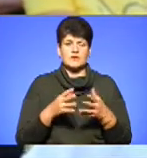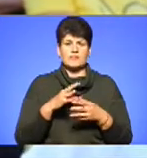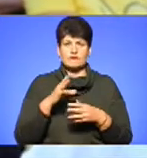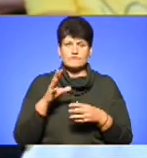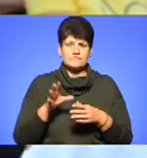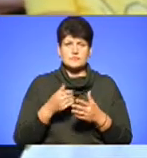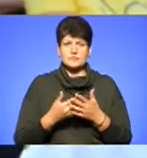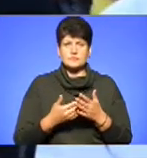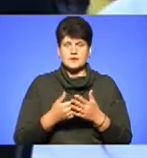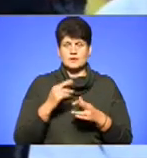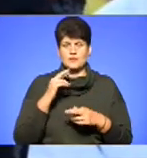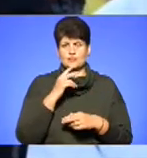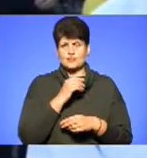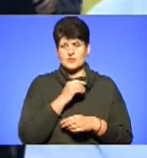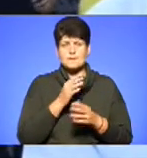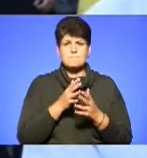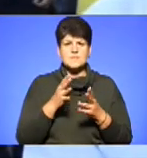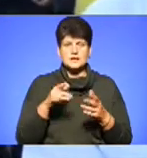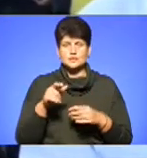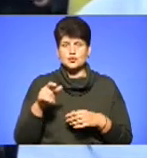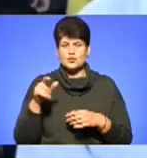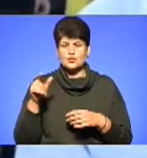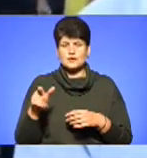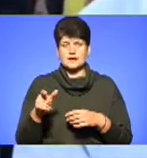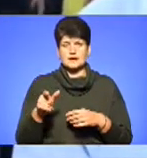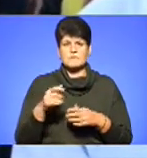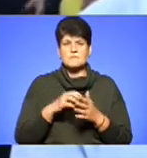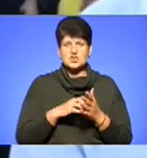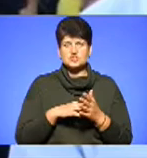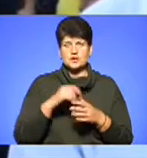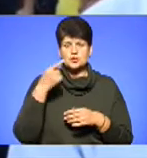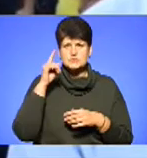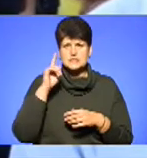ознаки отруєння. Більшість людей причину знають.